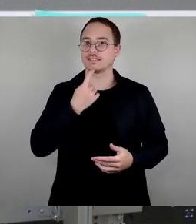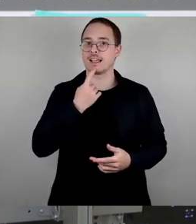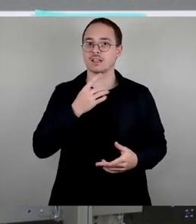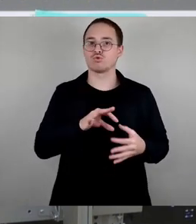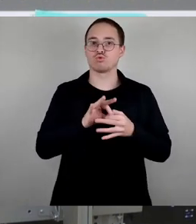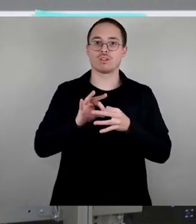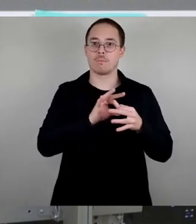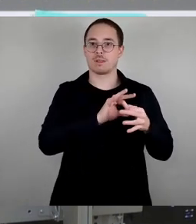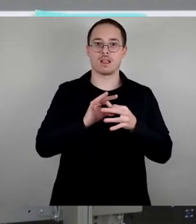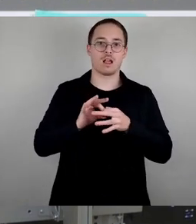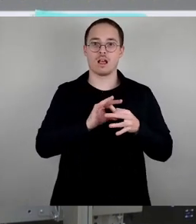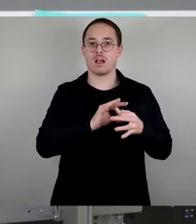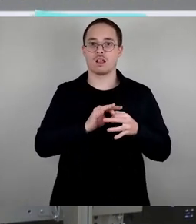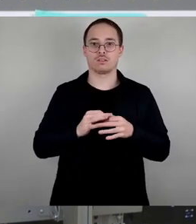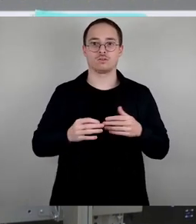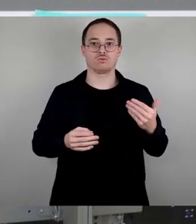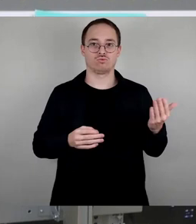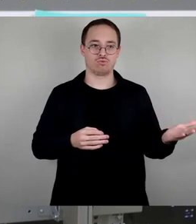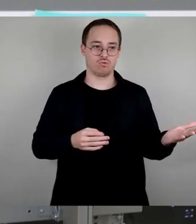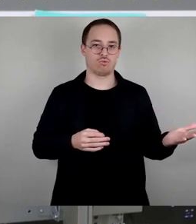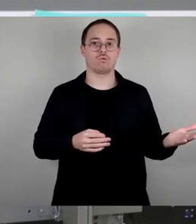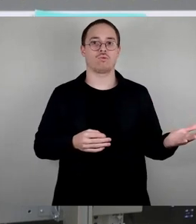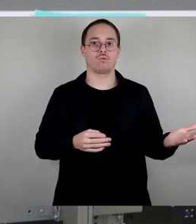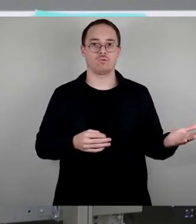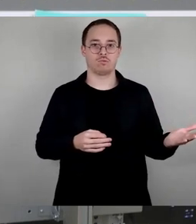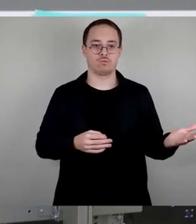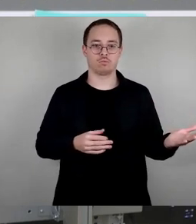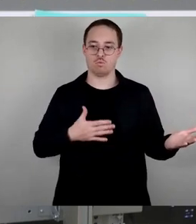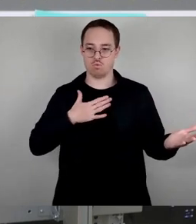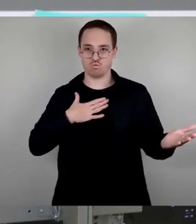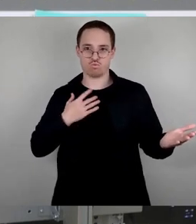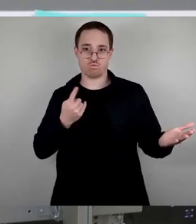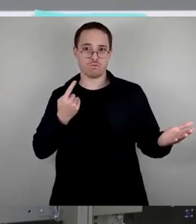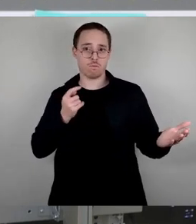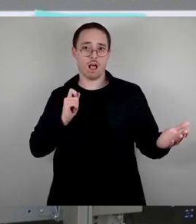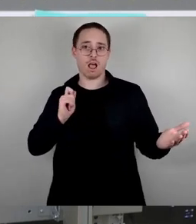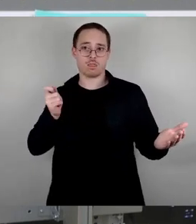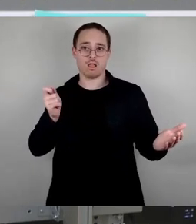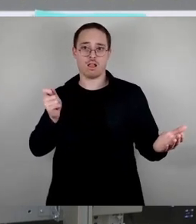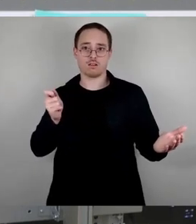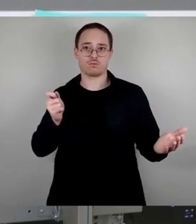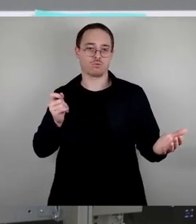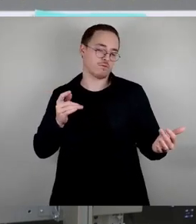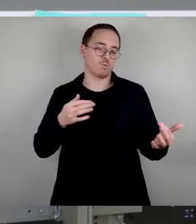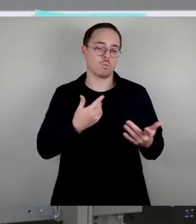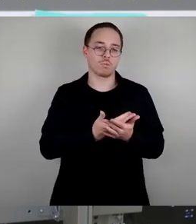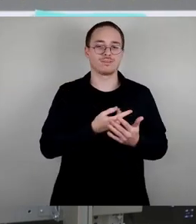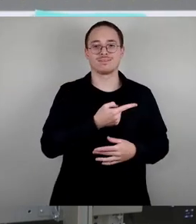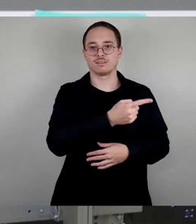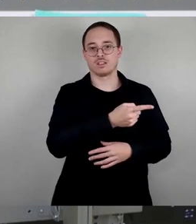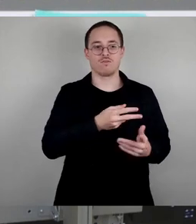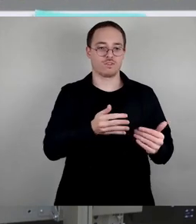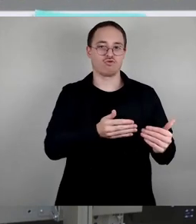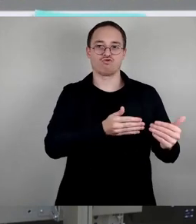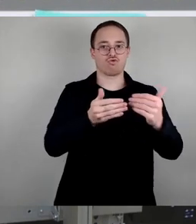Linken zeitmäßig geschoben, sodass dieser behandelt werden darf. Jetzt natürlich die Frage, warum nicht gleich